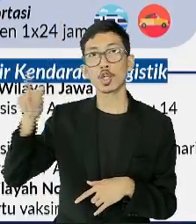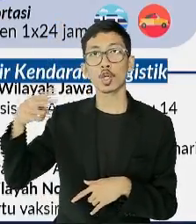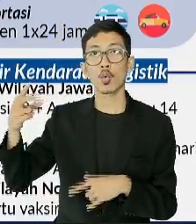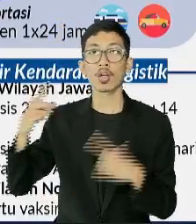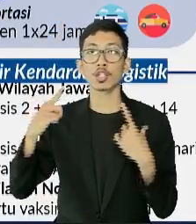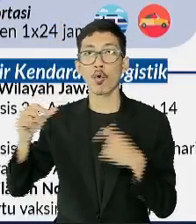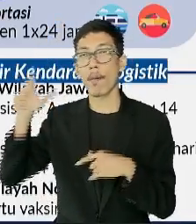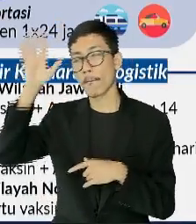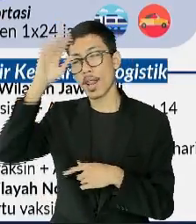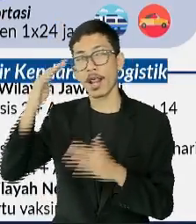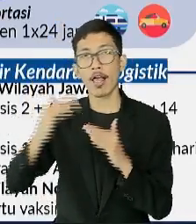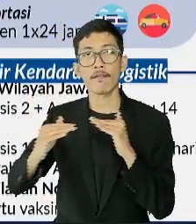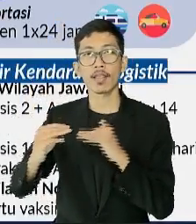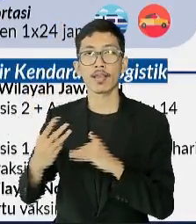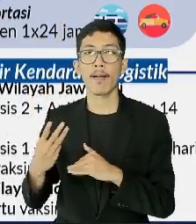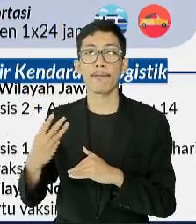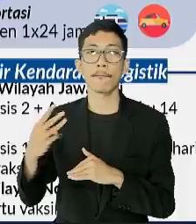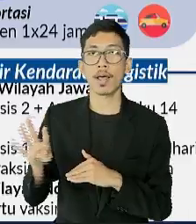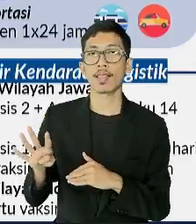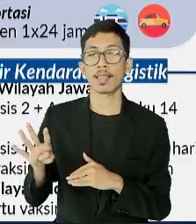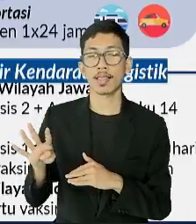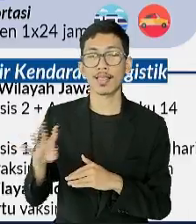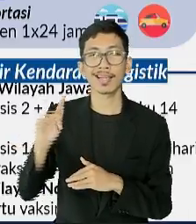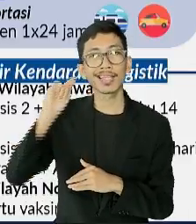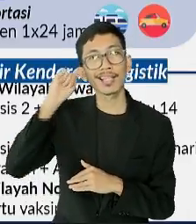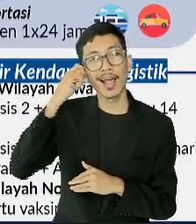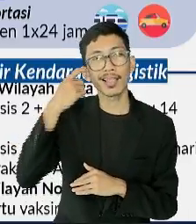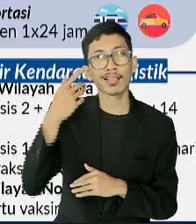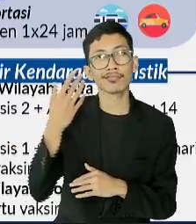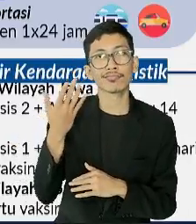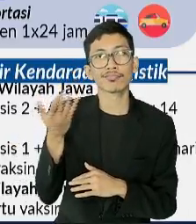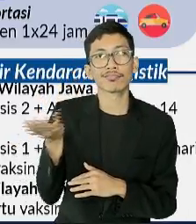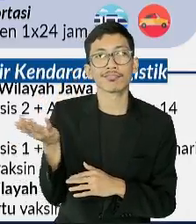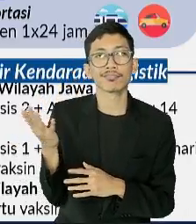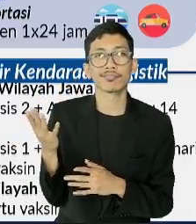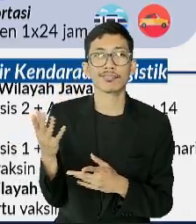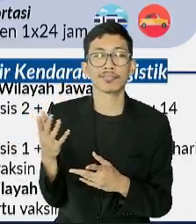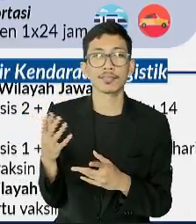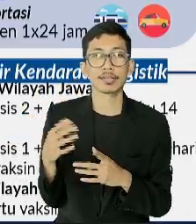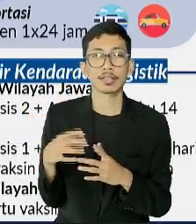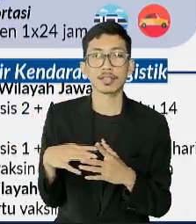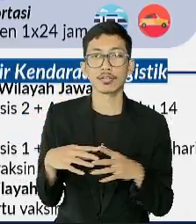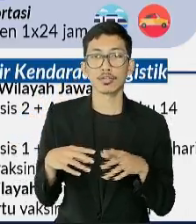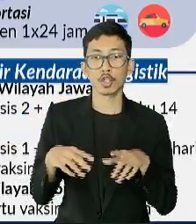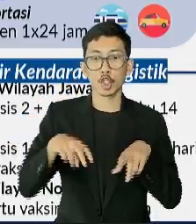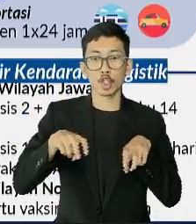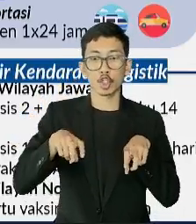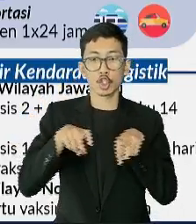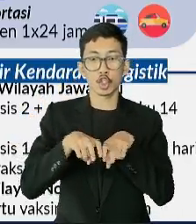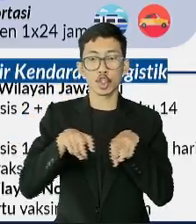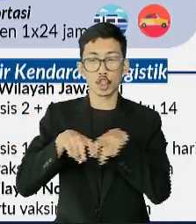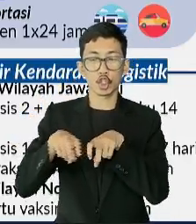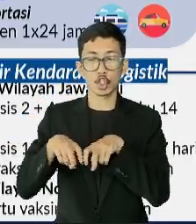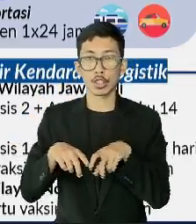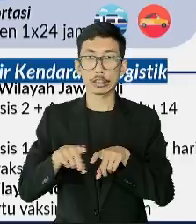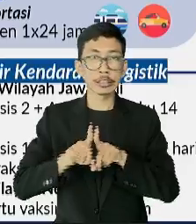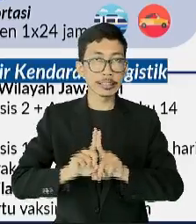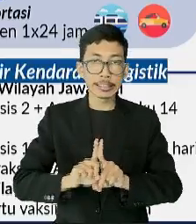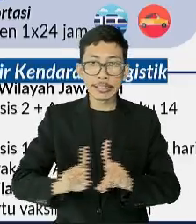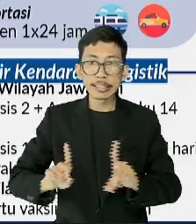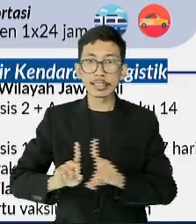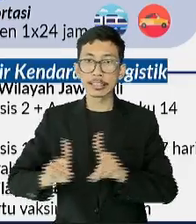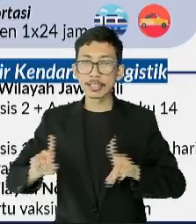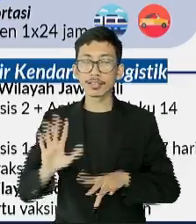Bali level 3 dan 4 mengingat sudah tidak diterapkannya penjarakan antar tempat duduk atau seat distancing.